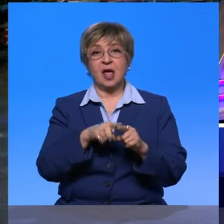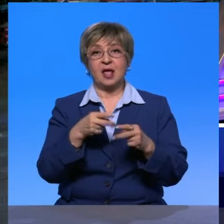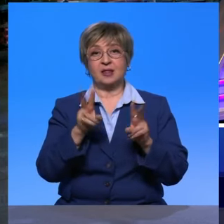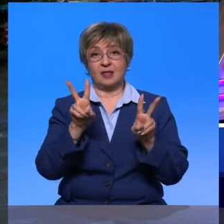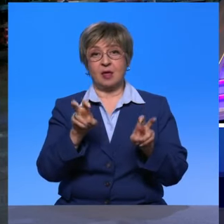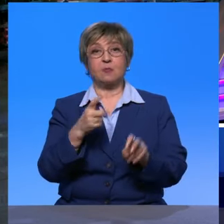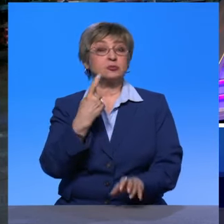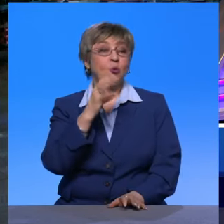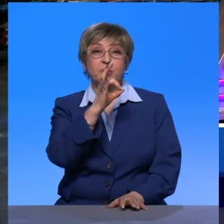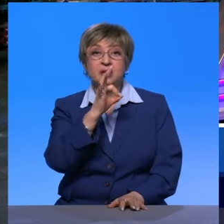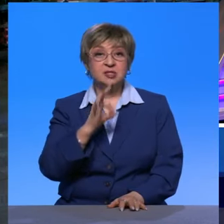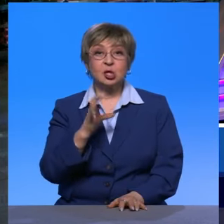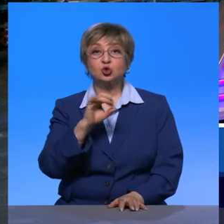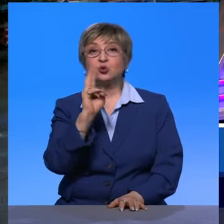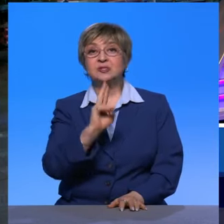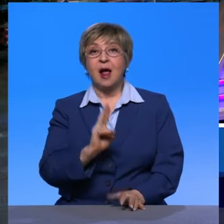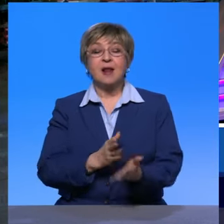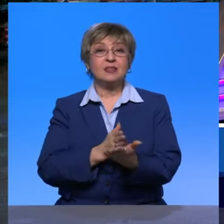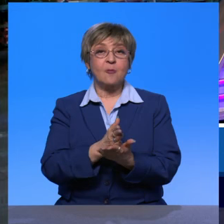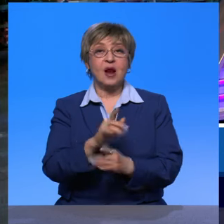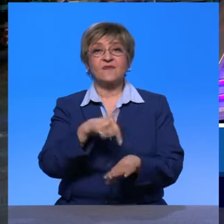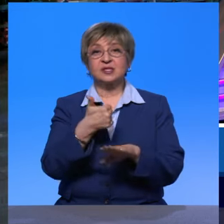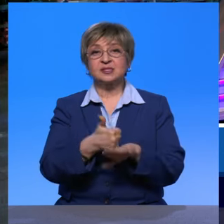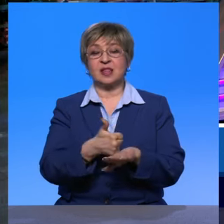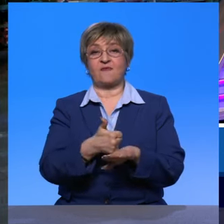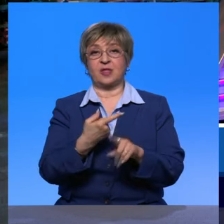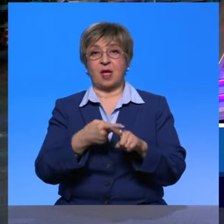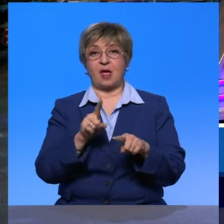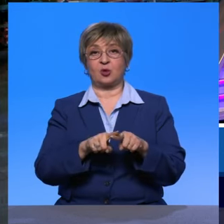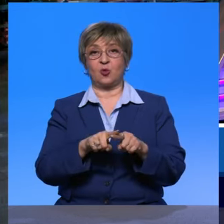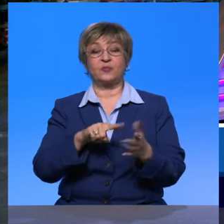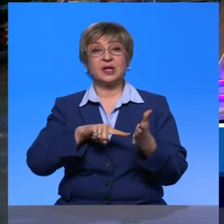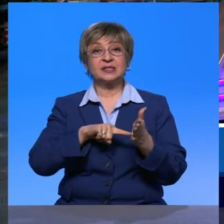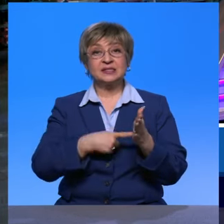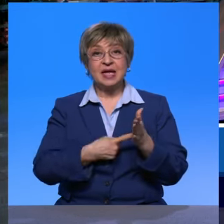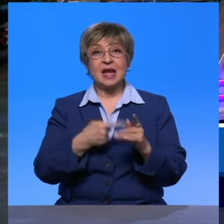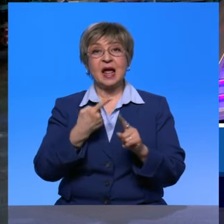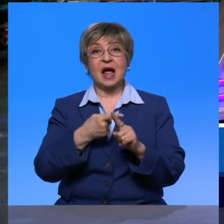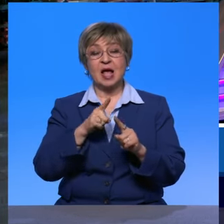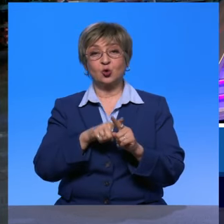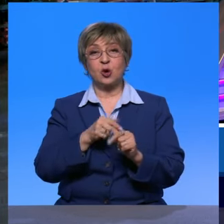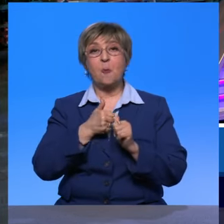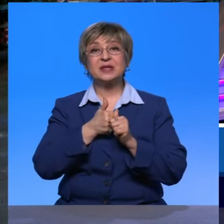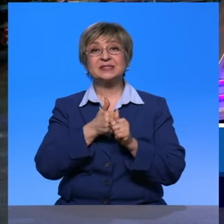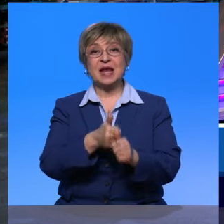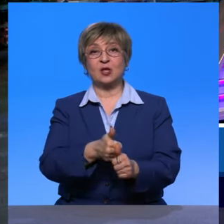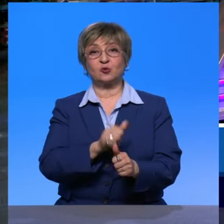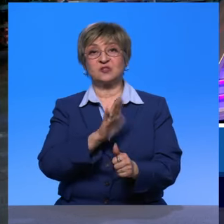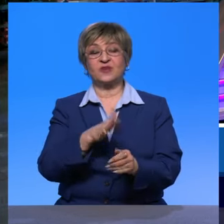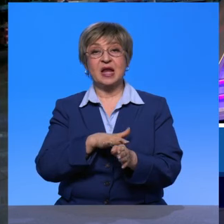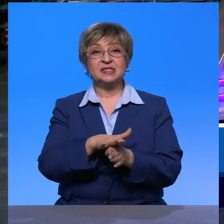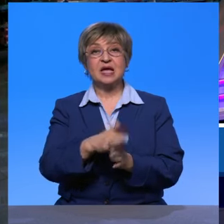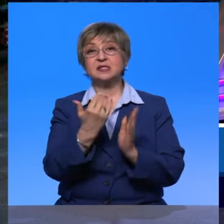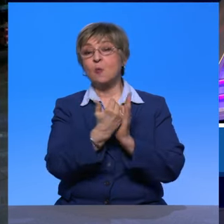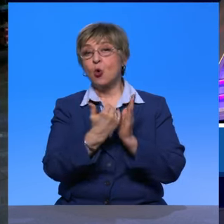процентов. Социальная направленность – наверное, самая главная цель, которая преследуется реализацией, в том числе тех программ,